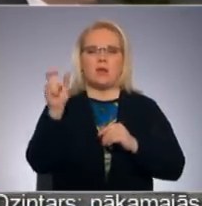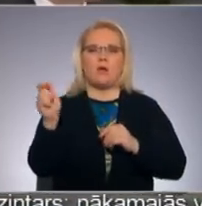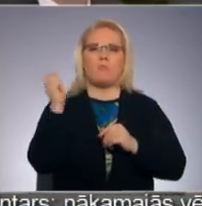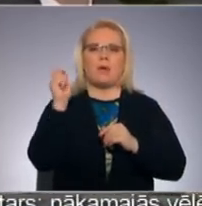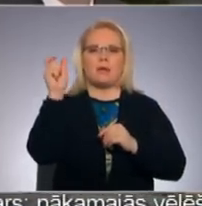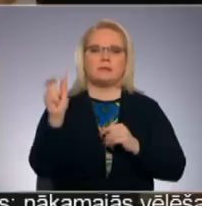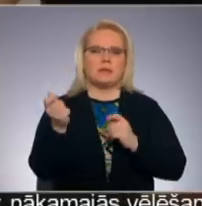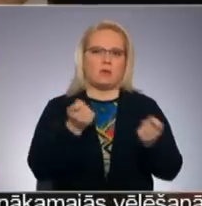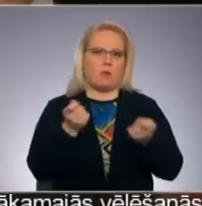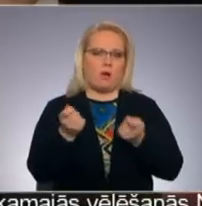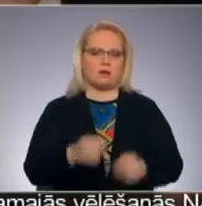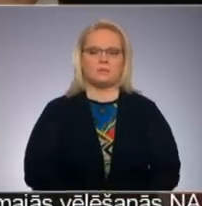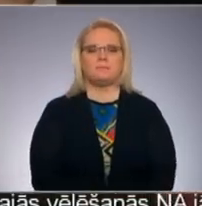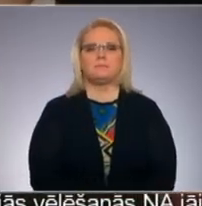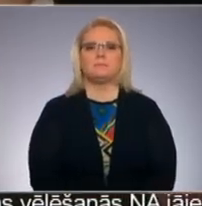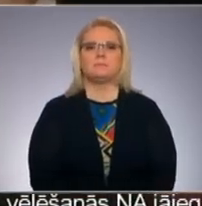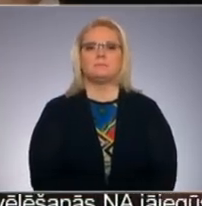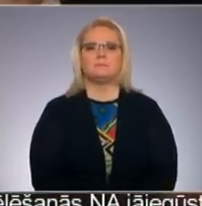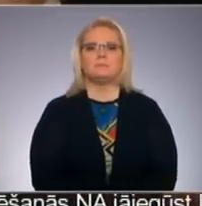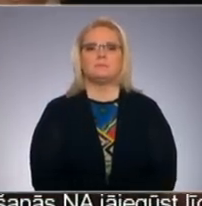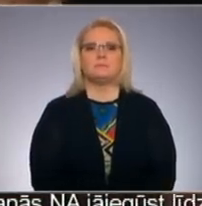bērziņa rokās. Matar Līdzīt Dainis Lācis, Latvijas televīzija.